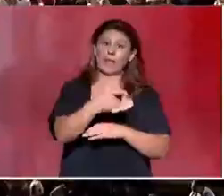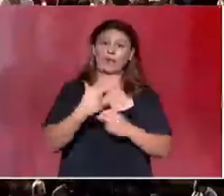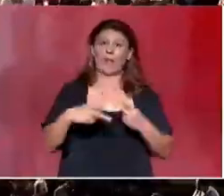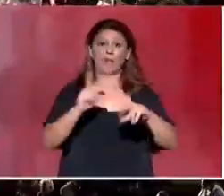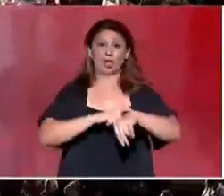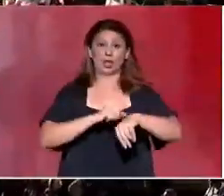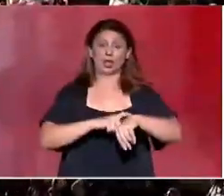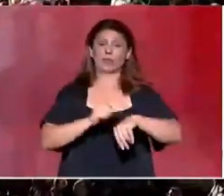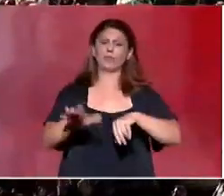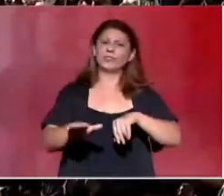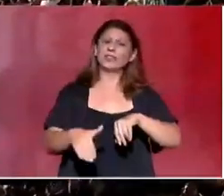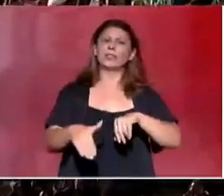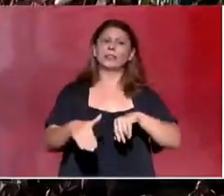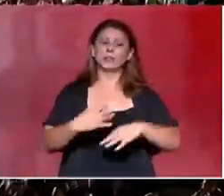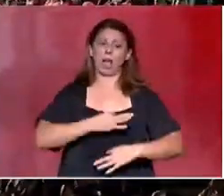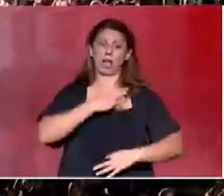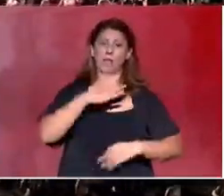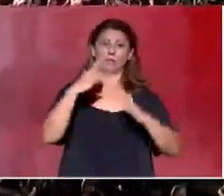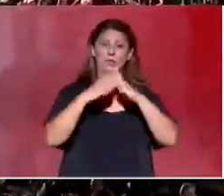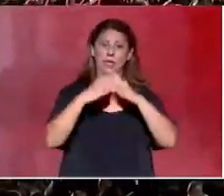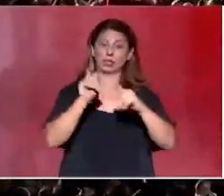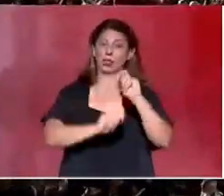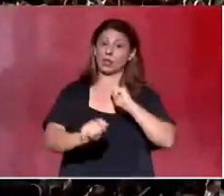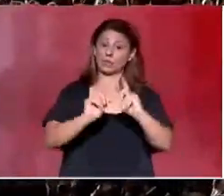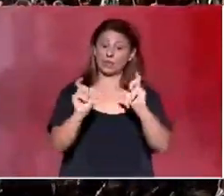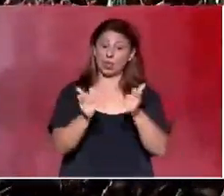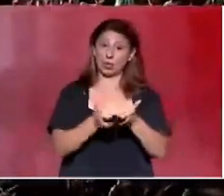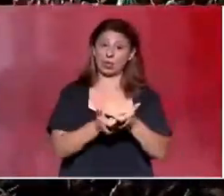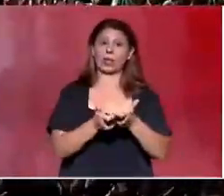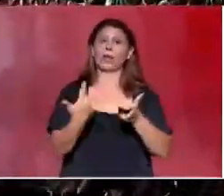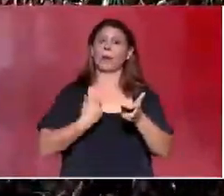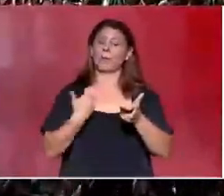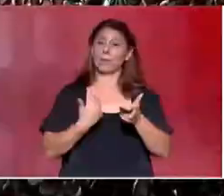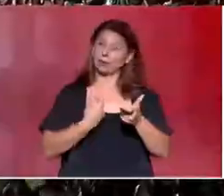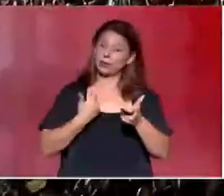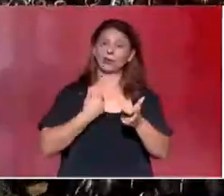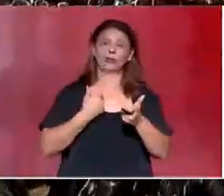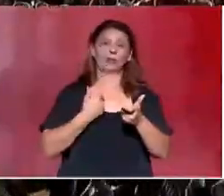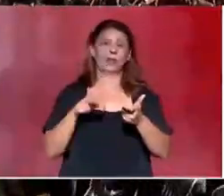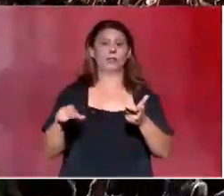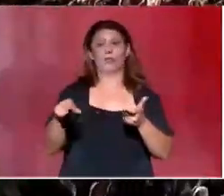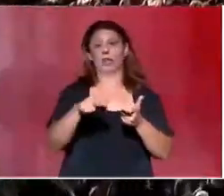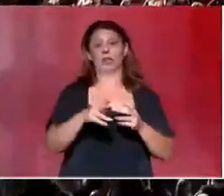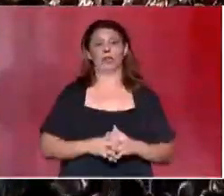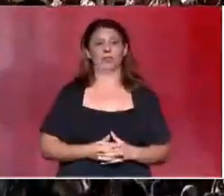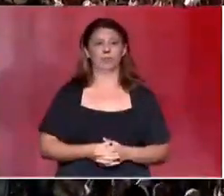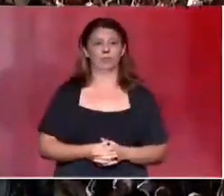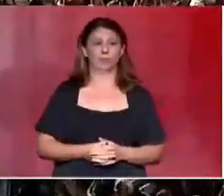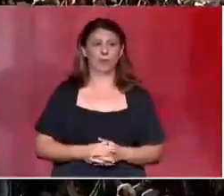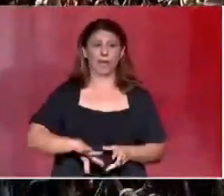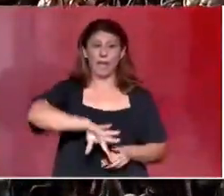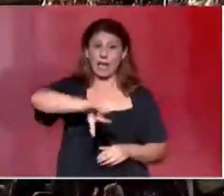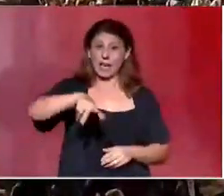στη φθηνή και αξιοπρεπή στέγη, στη δημιουργία οικογένειας από τα νέα ζευγάρια. Που κλέβει